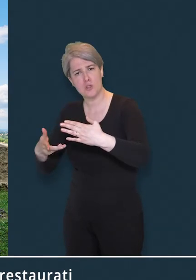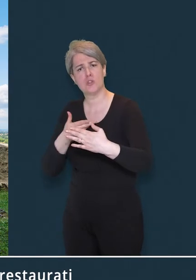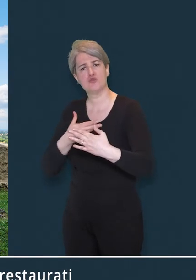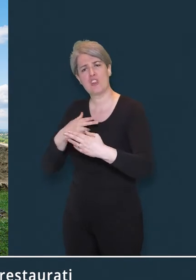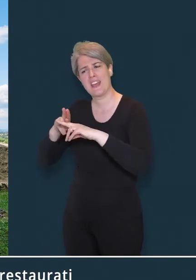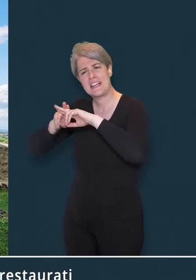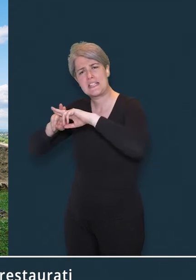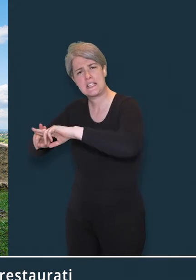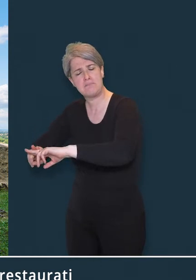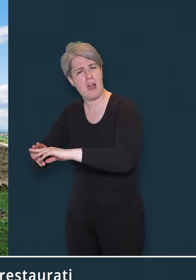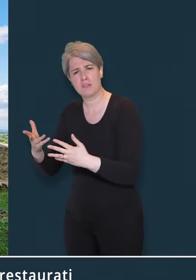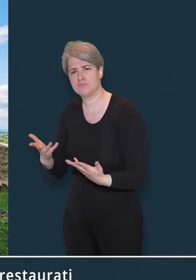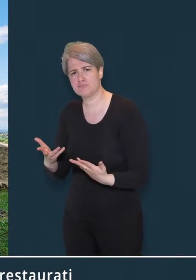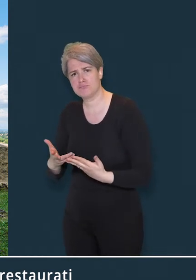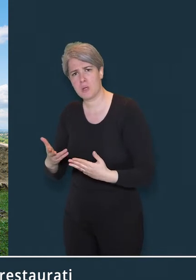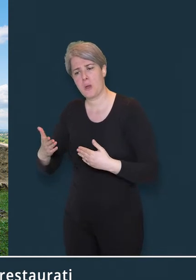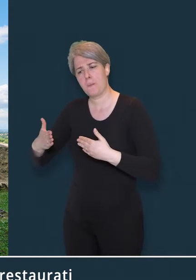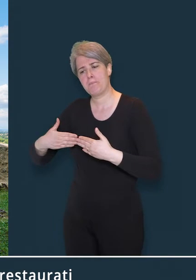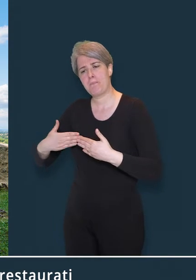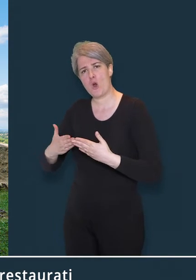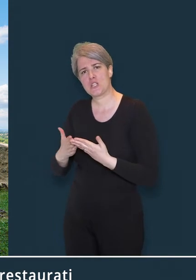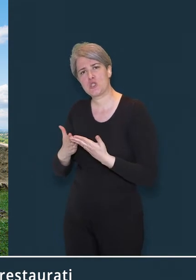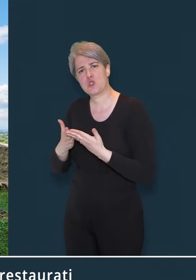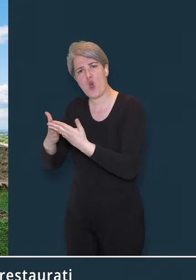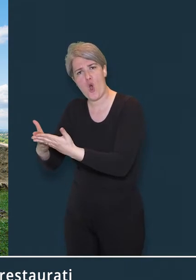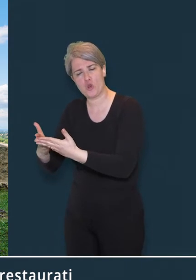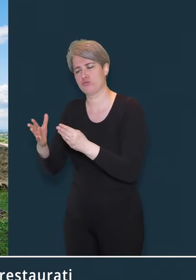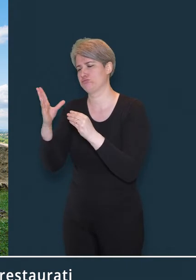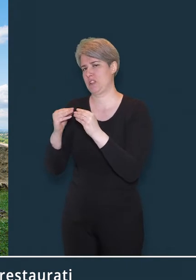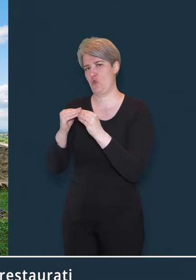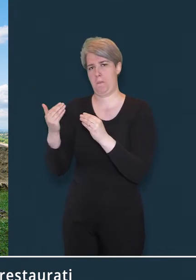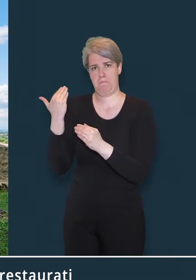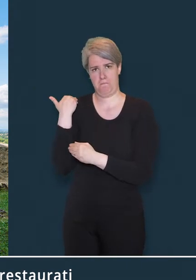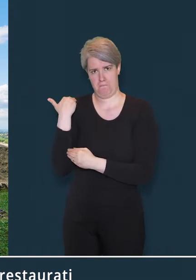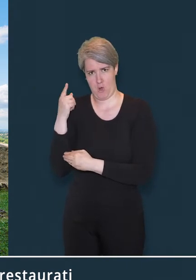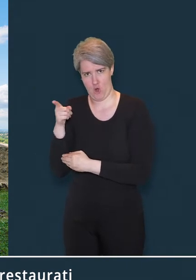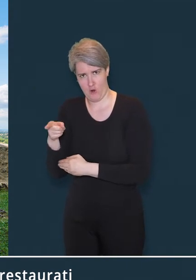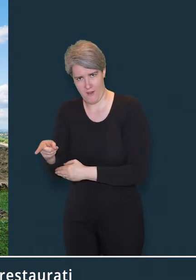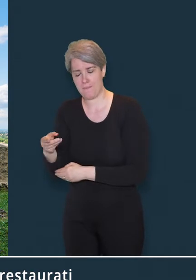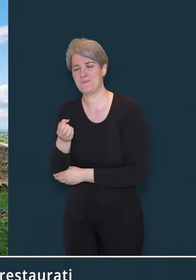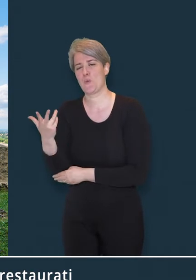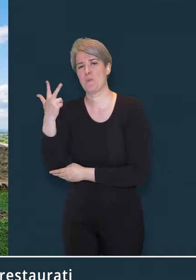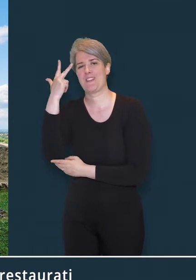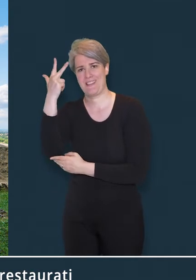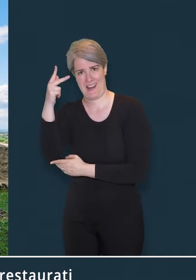recentemente restaurati dell'antica porta del soccorso numero 3